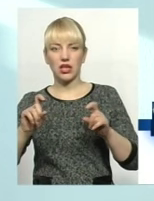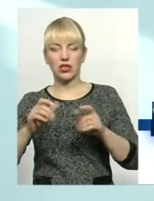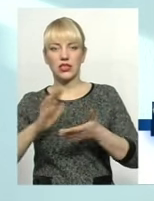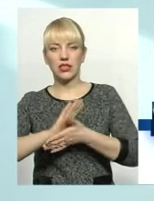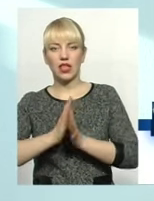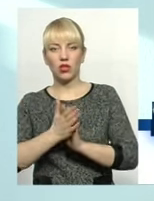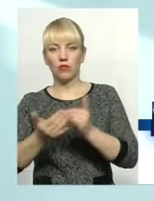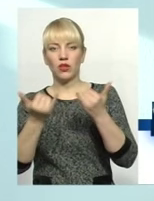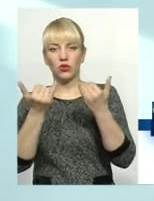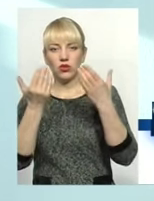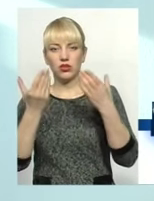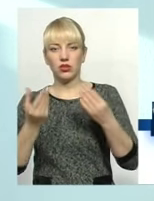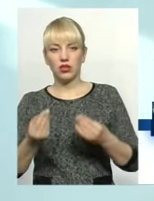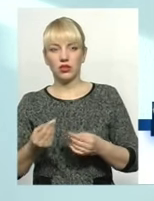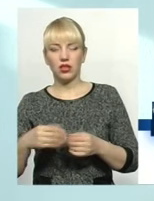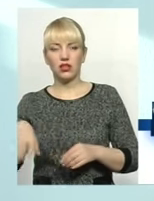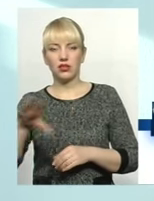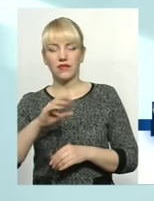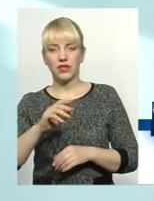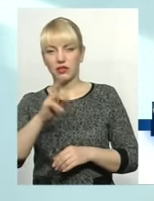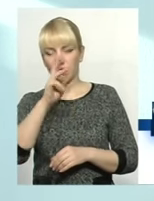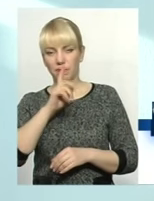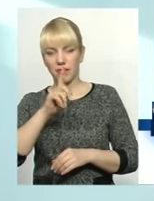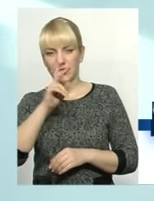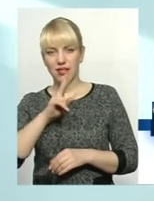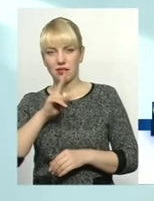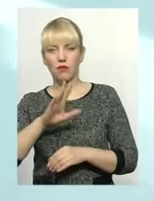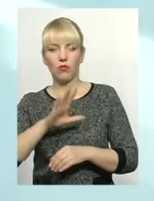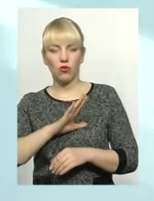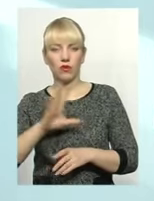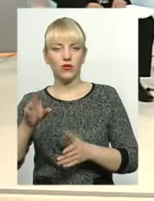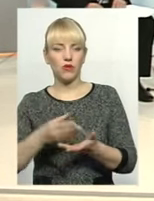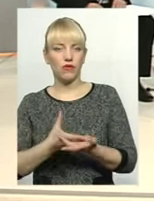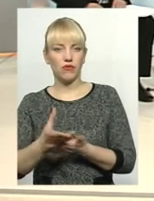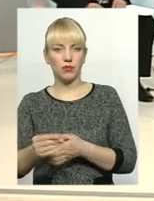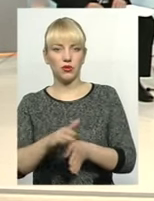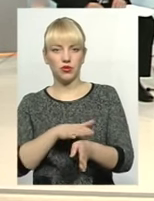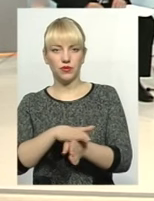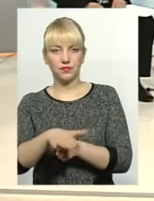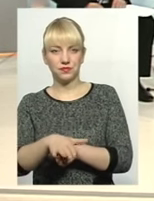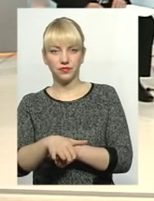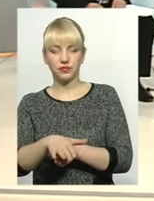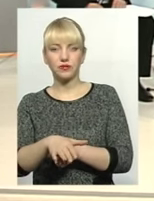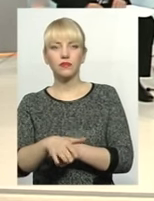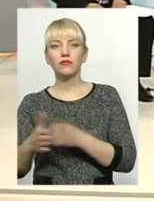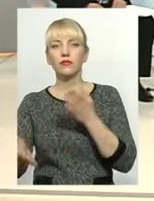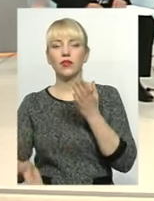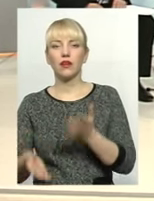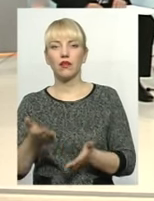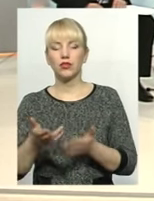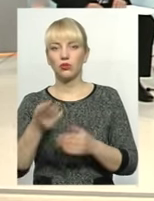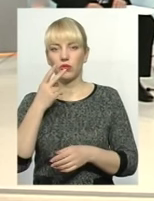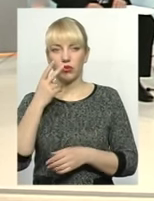сьогодні за ці місяці стипендія була виплачена. Якщо поглянути в